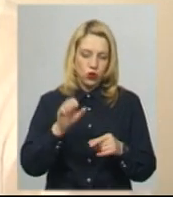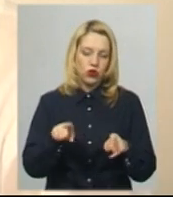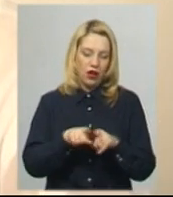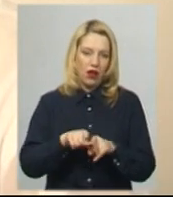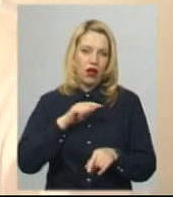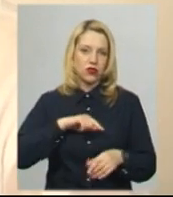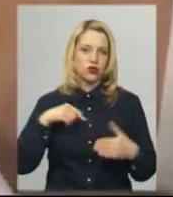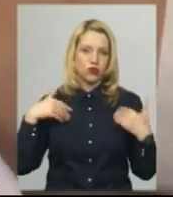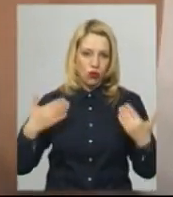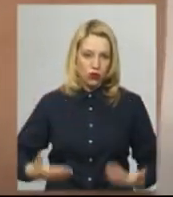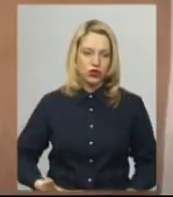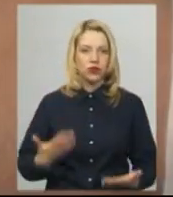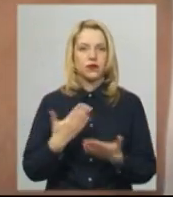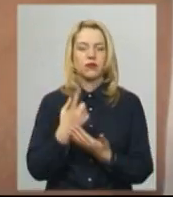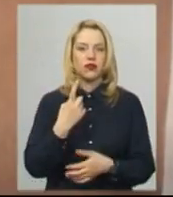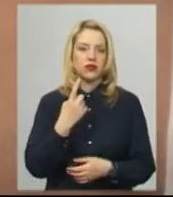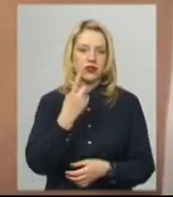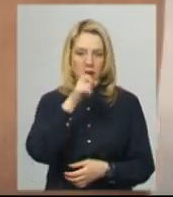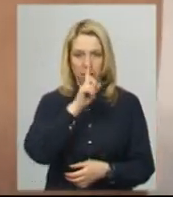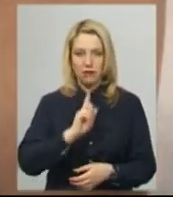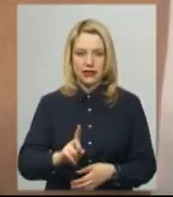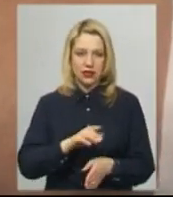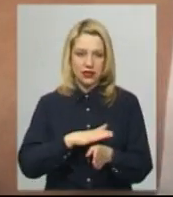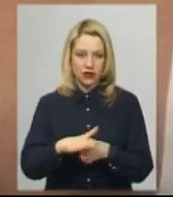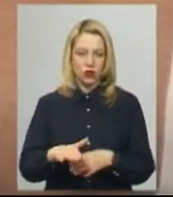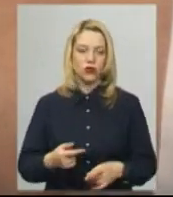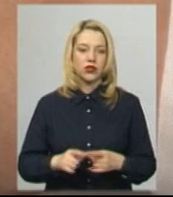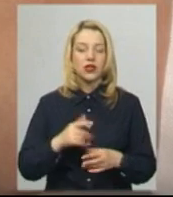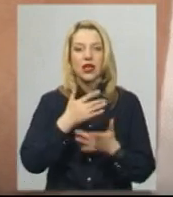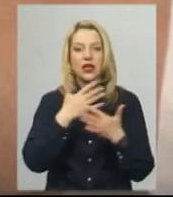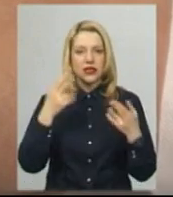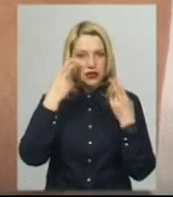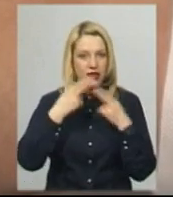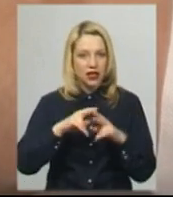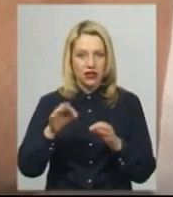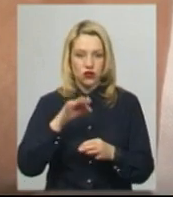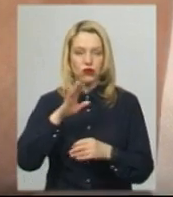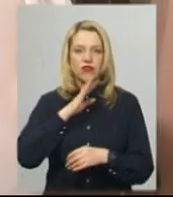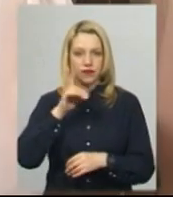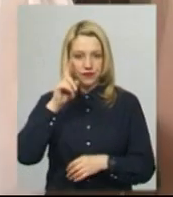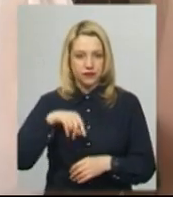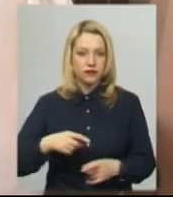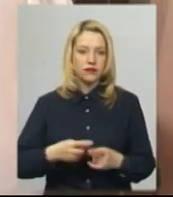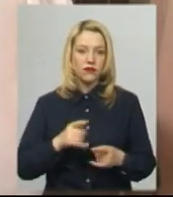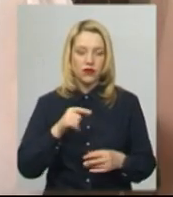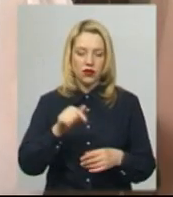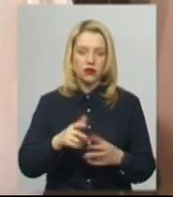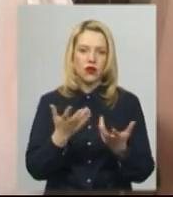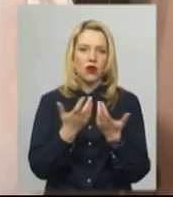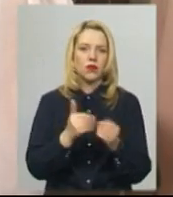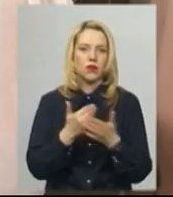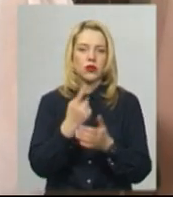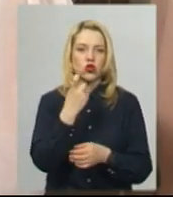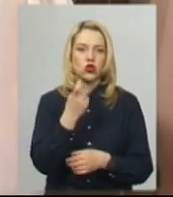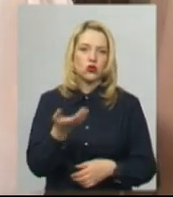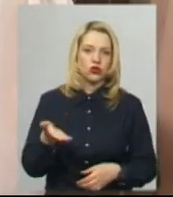виконується за місяць. Лілія каже, володіє різними техніками вишивання. В українській народній вишивці на Рогові близько ста